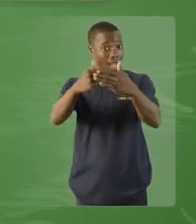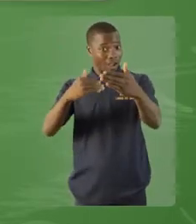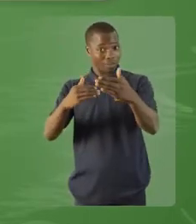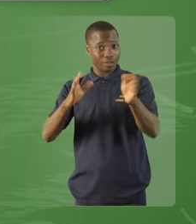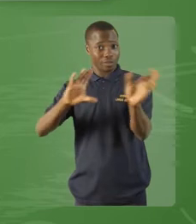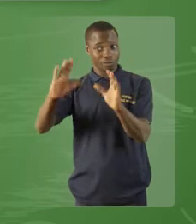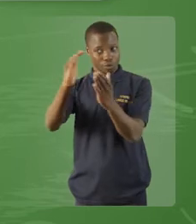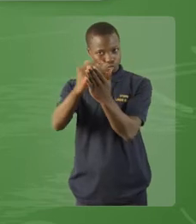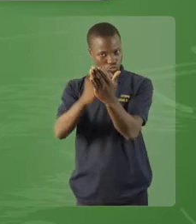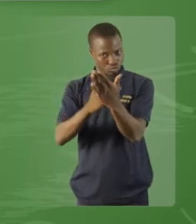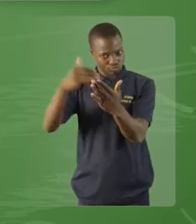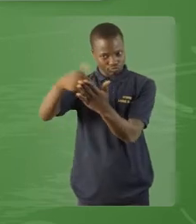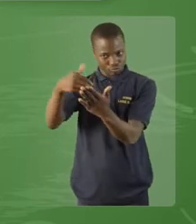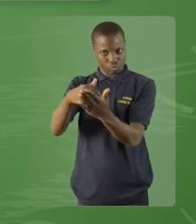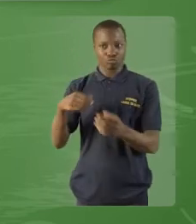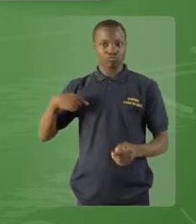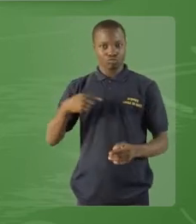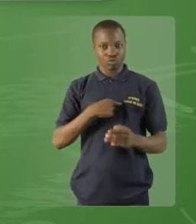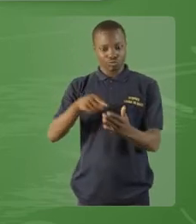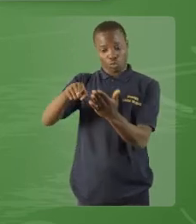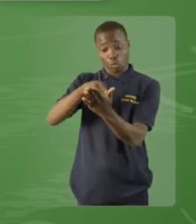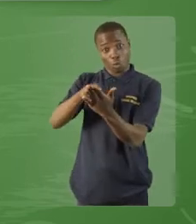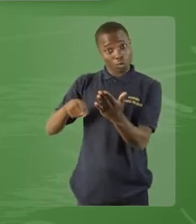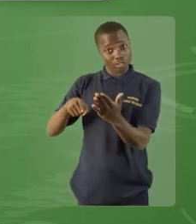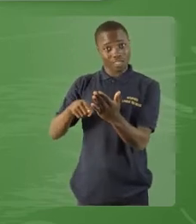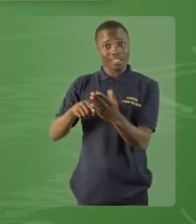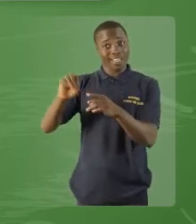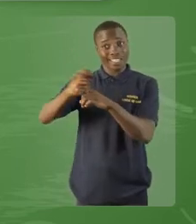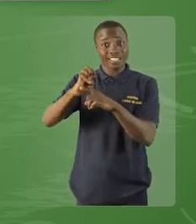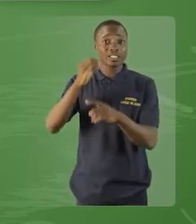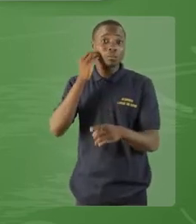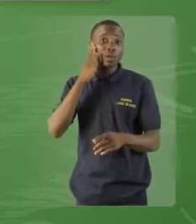partie qui concerne le passé composé de l'indicatif.